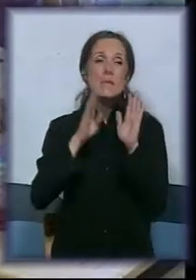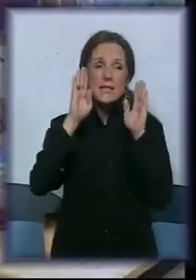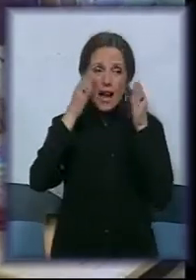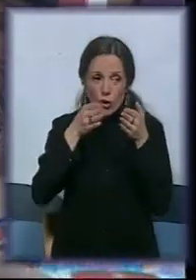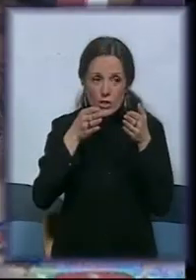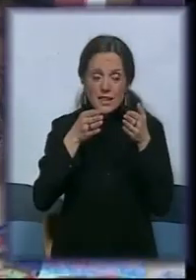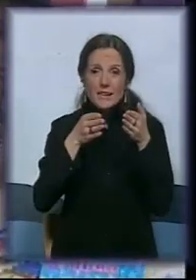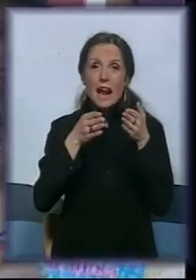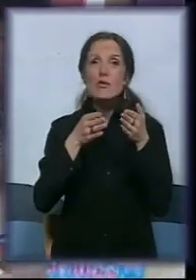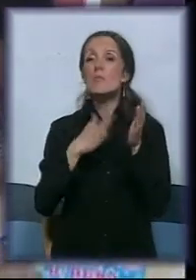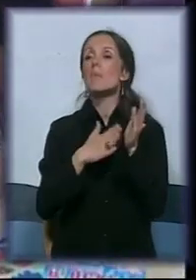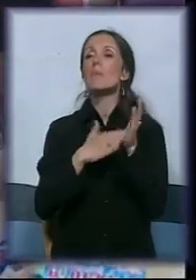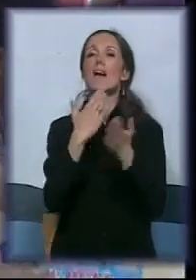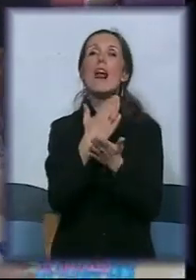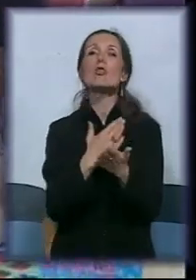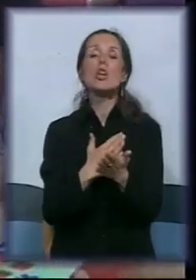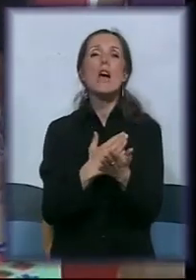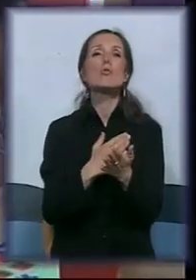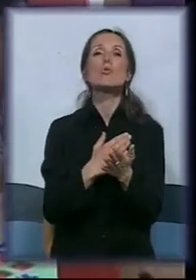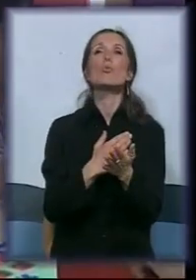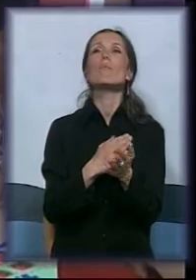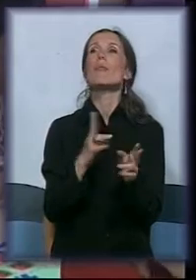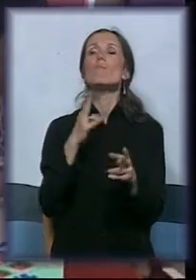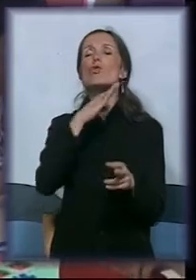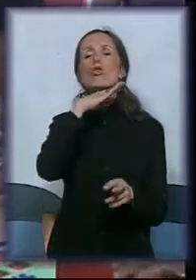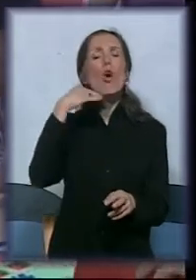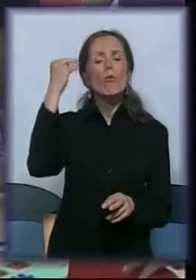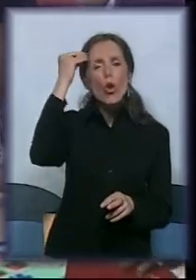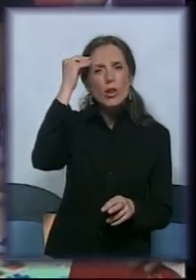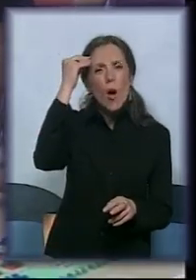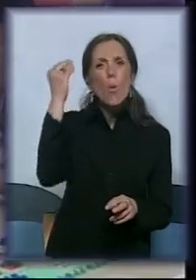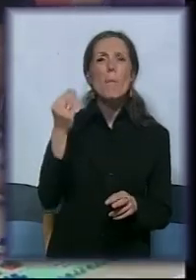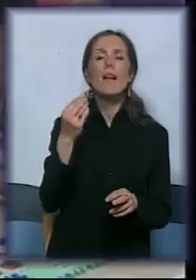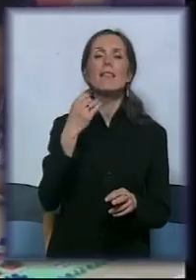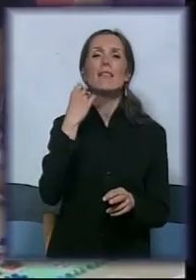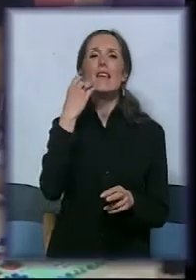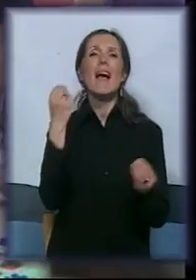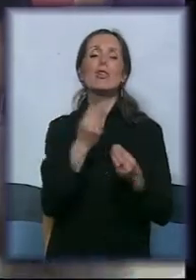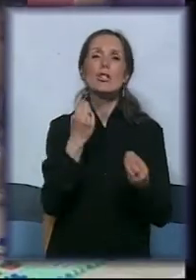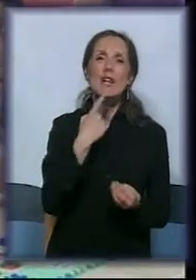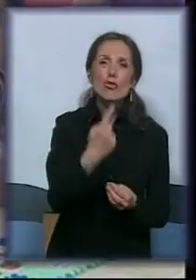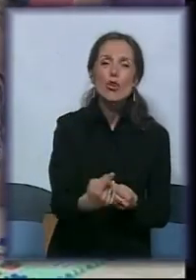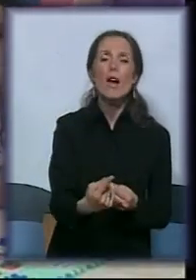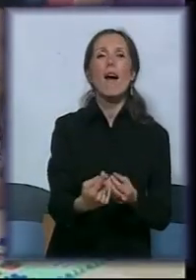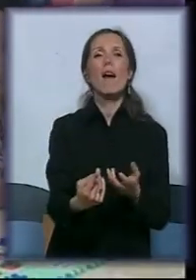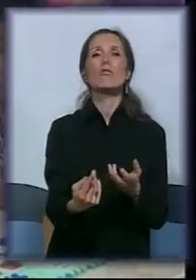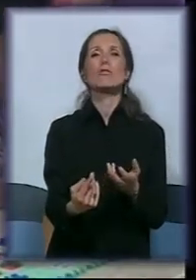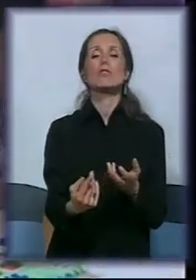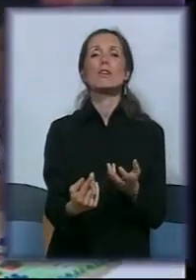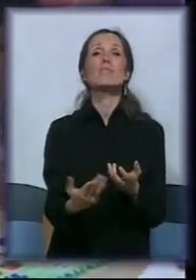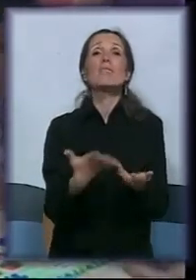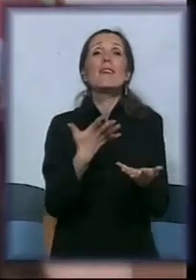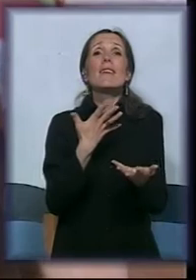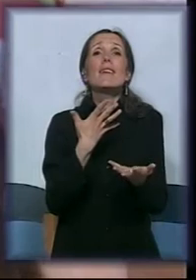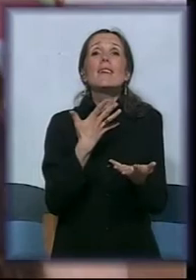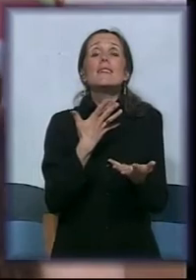se tiče na času, ne može dovoljno da upamti učiteljicu kada ih se kaže nešto i nema